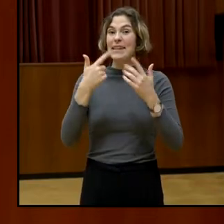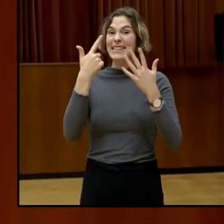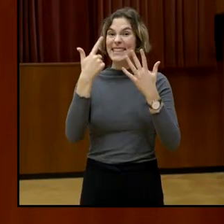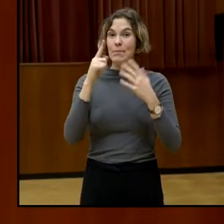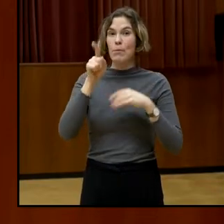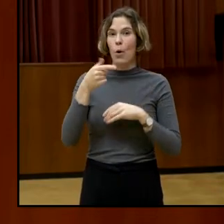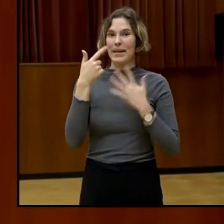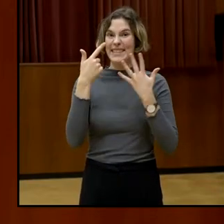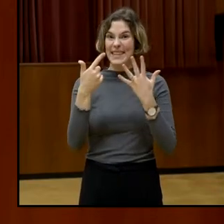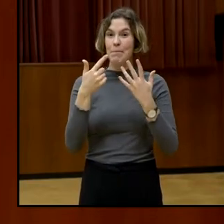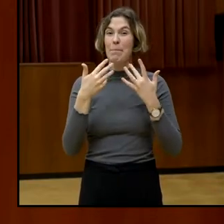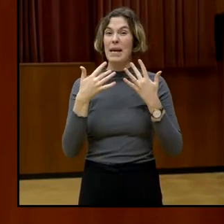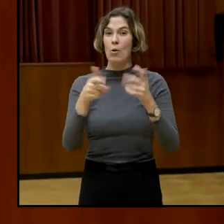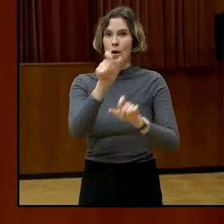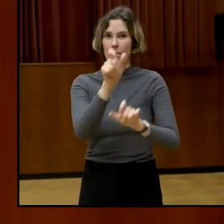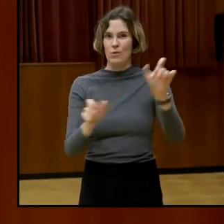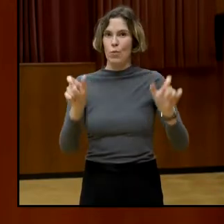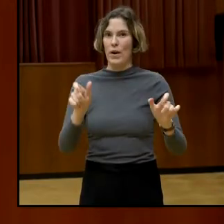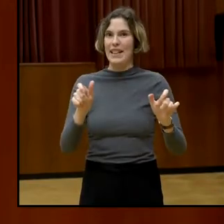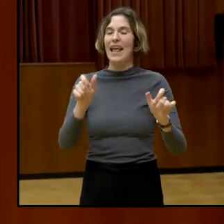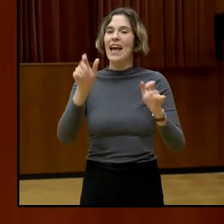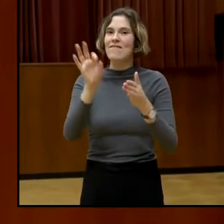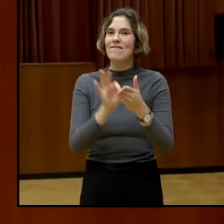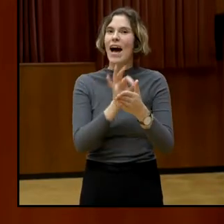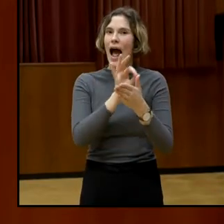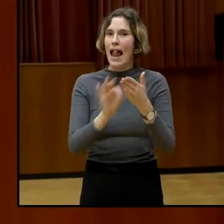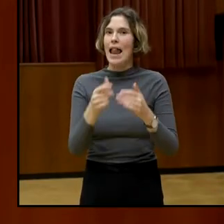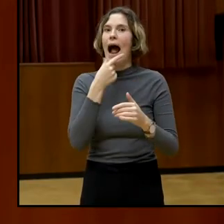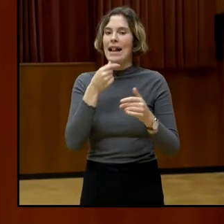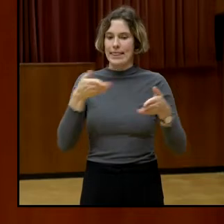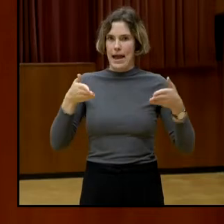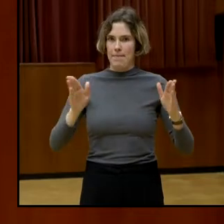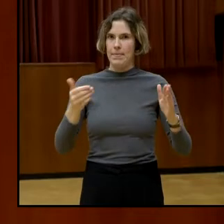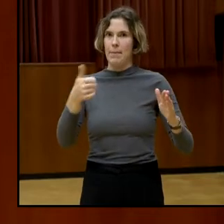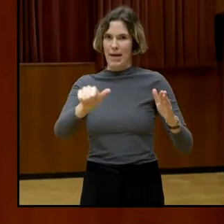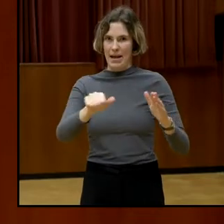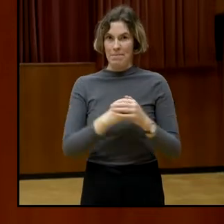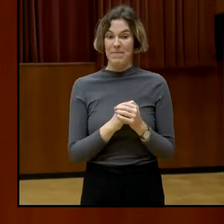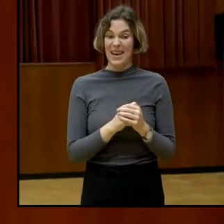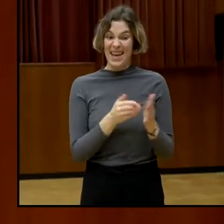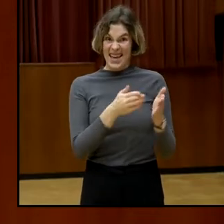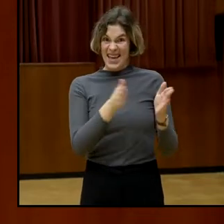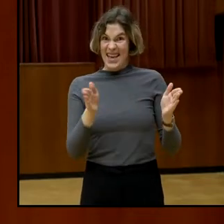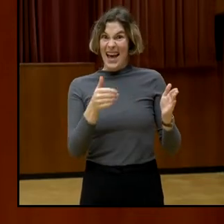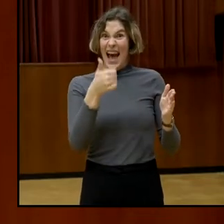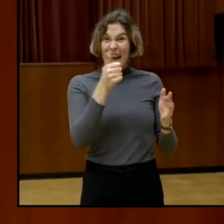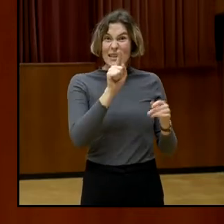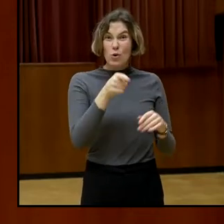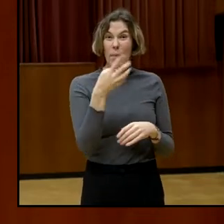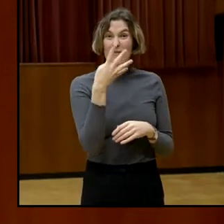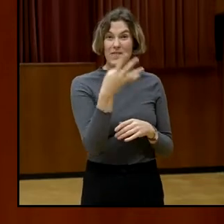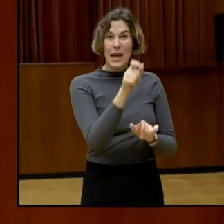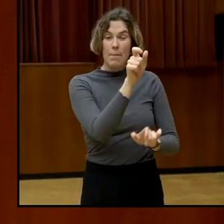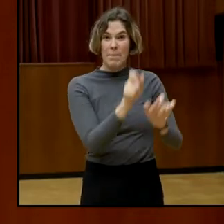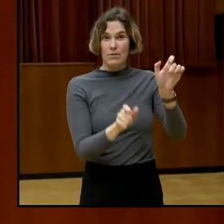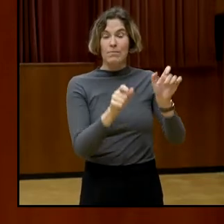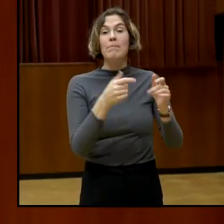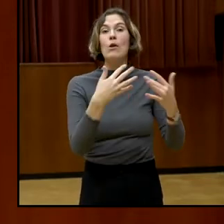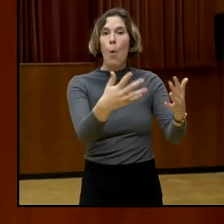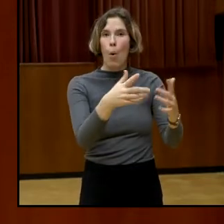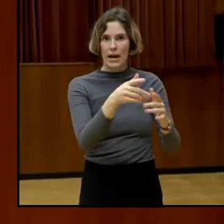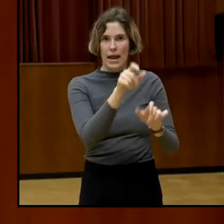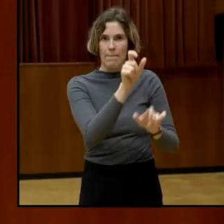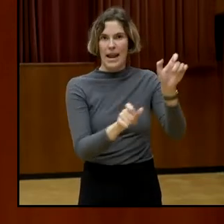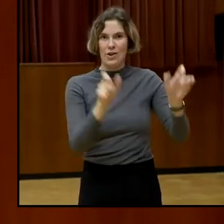sind. Davon sind 1,4 Millionen Menschen ohne österreichische Staatsbürgerschaft.